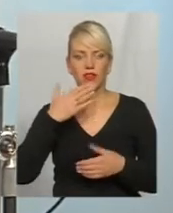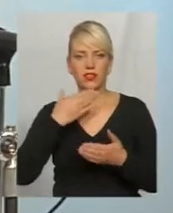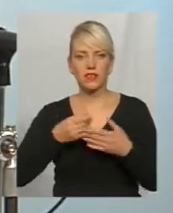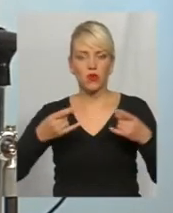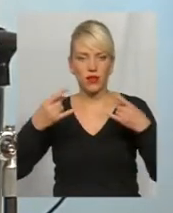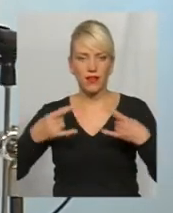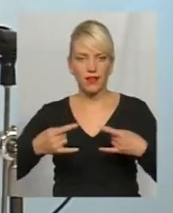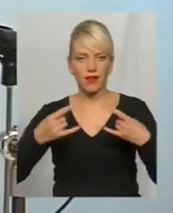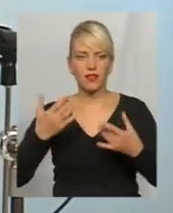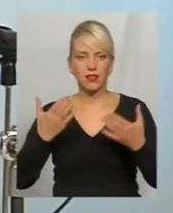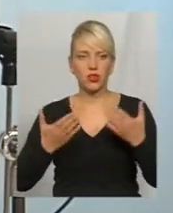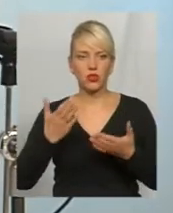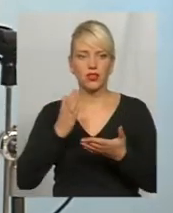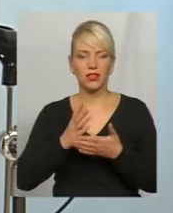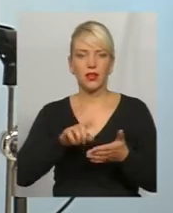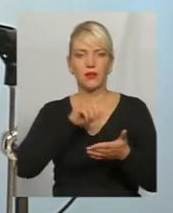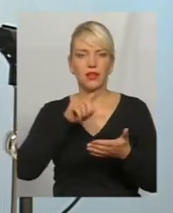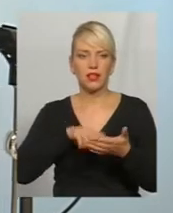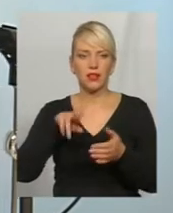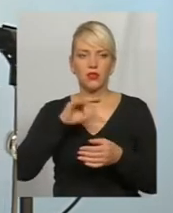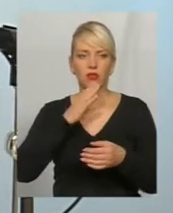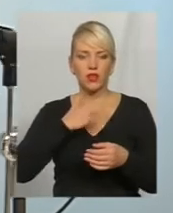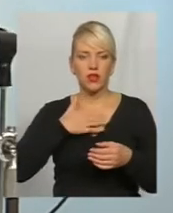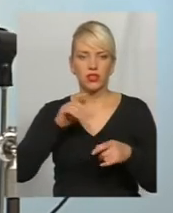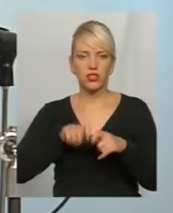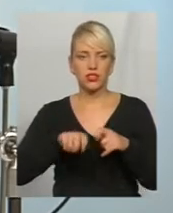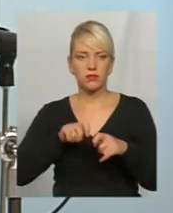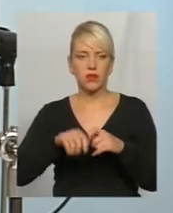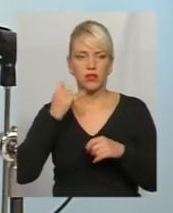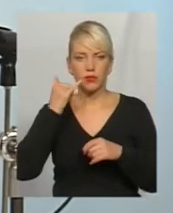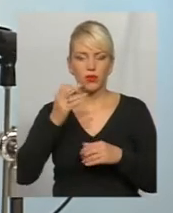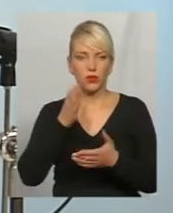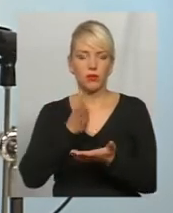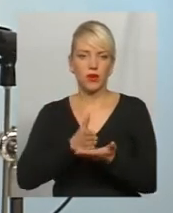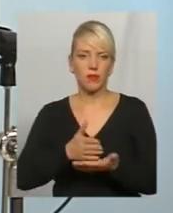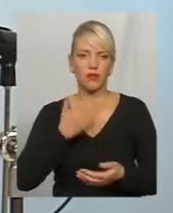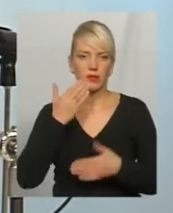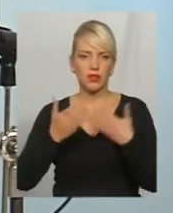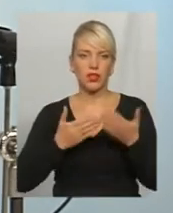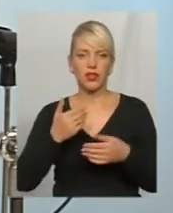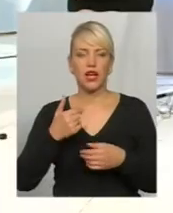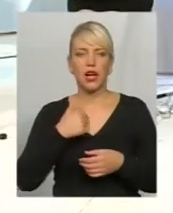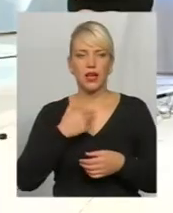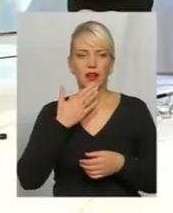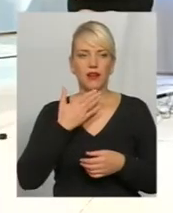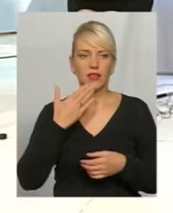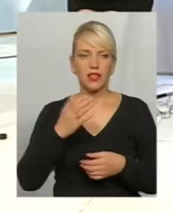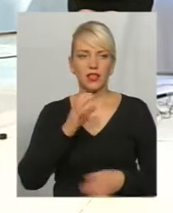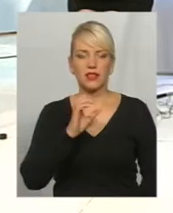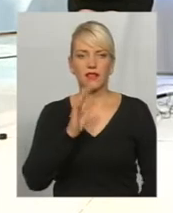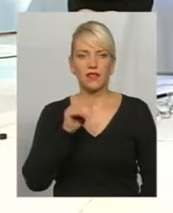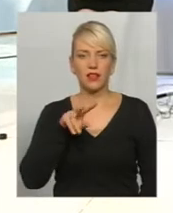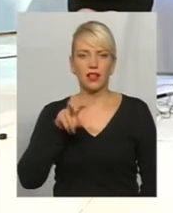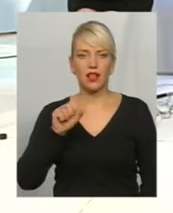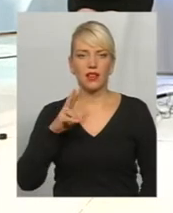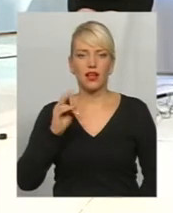у вас є питання до наших експертів, телефонуйте і задавайте їх у прямому ефірі. А я адресую все ж таки до пані Светлани питання. Скажіть,